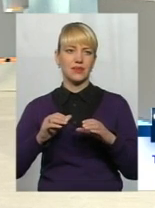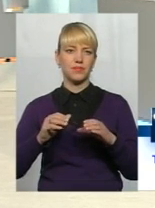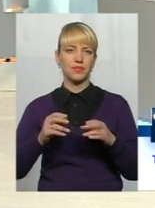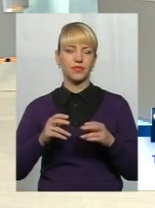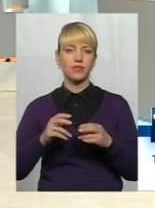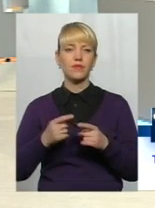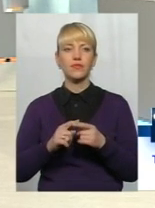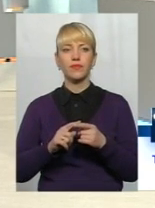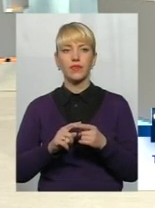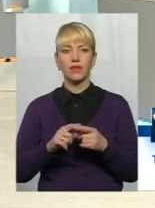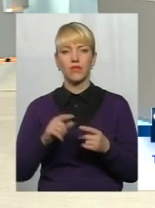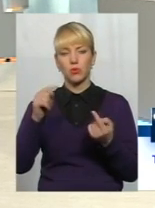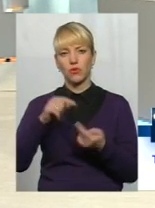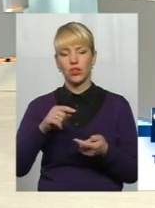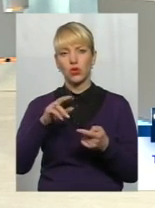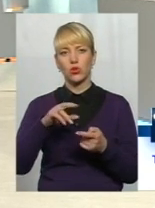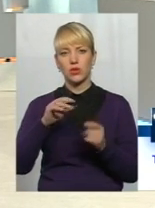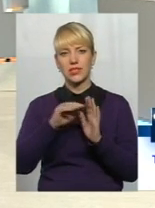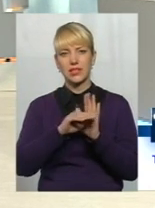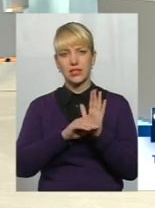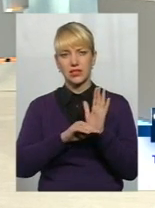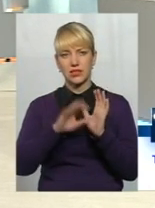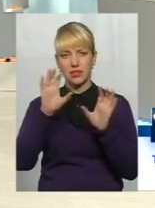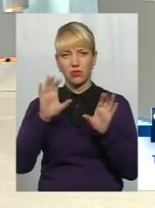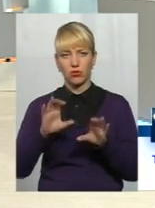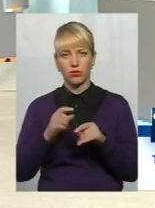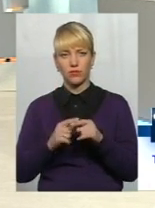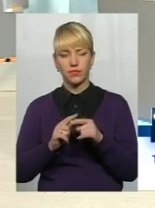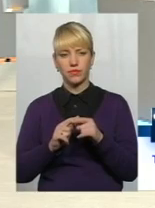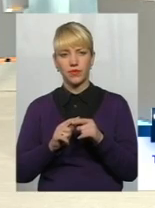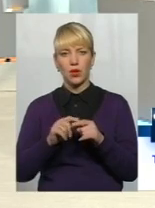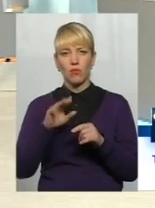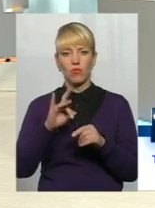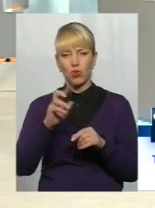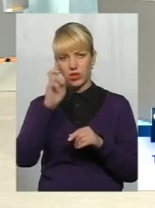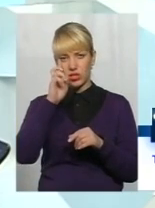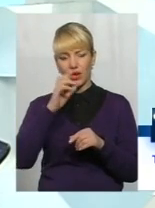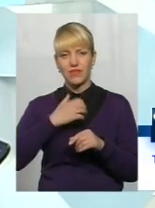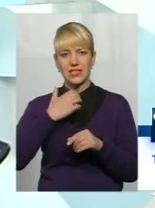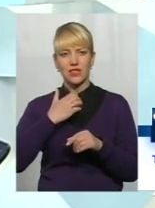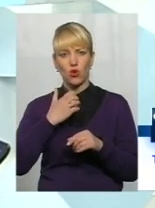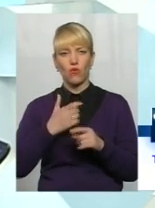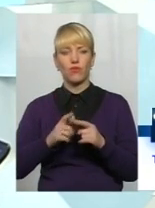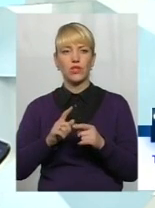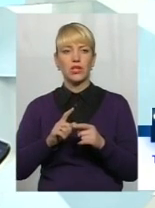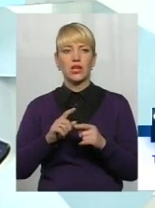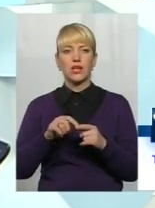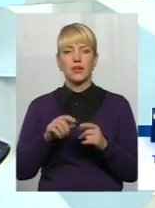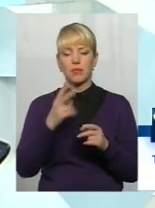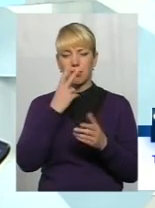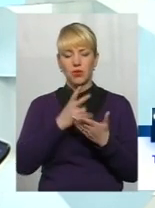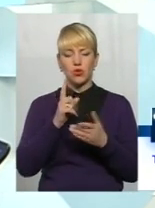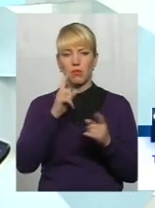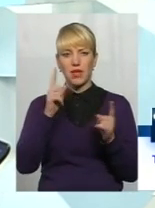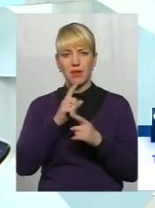Відповідно до статті 28 закону про загальнообов'язкове державне пенсійне страхування, передбачено, що мінімальний розмір пенсії